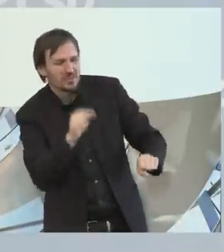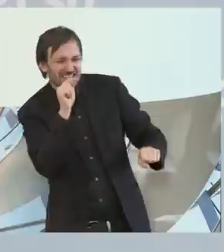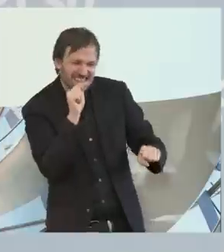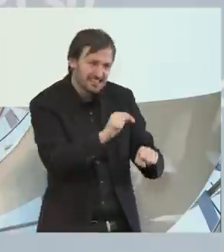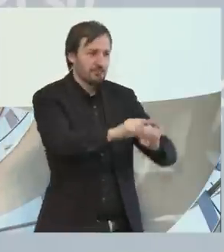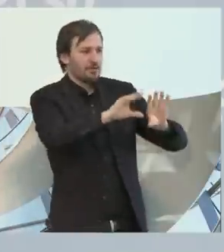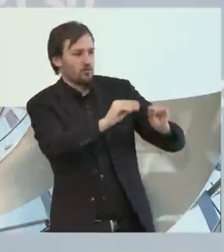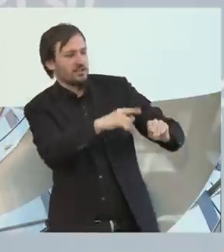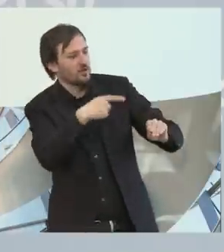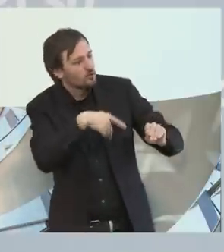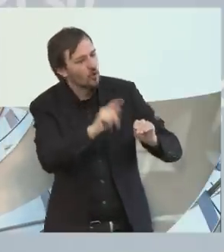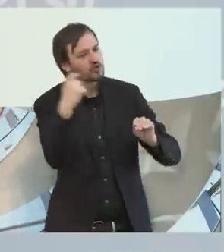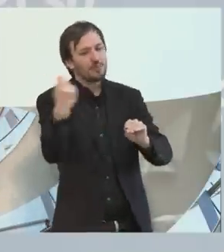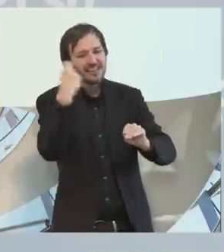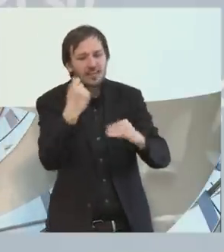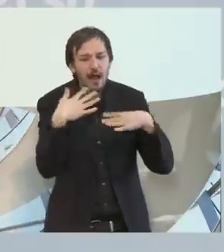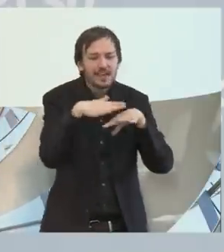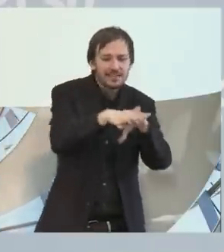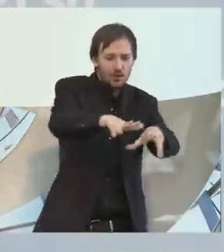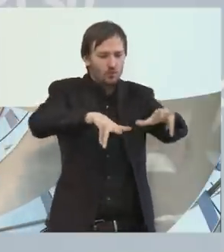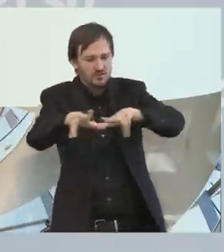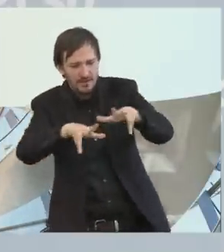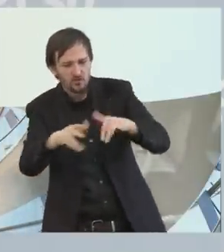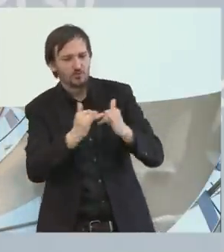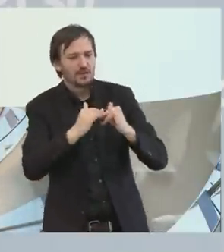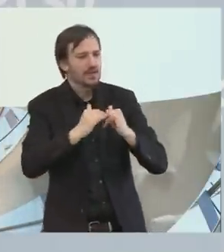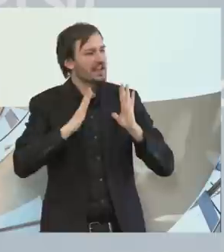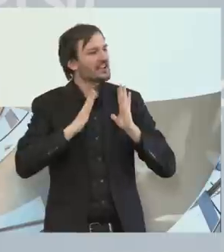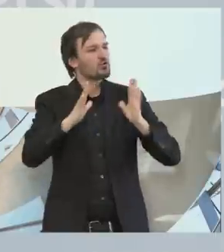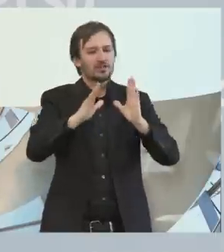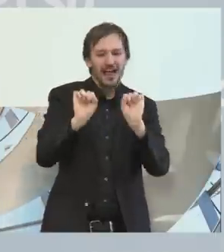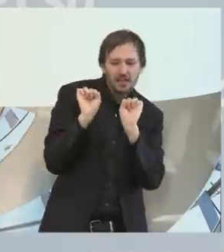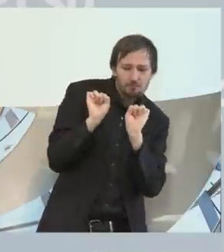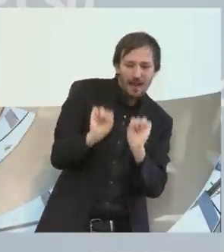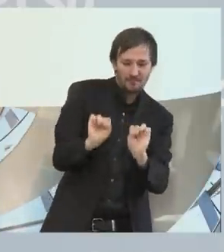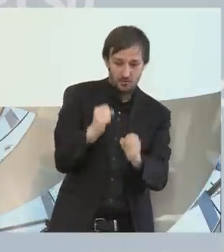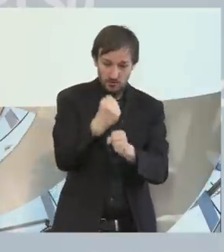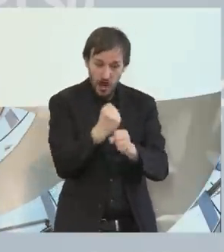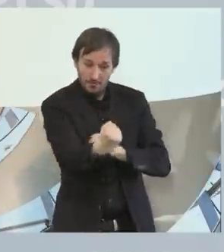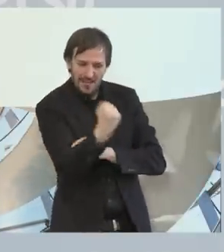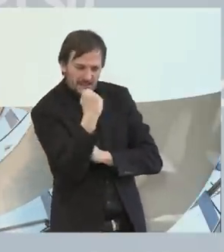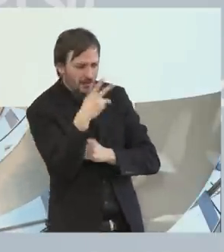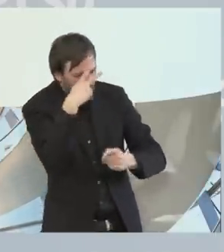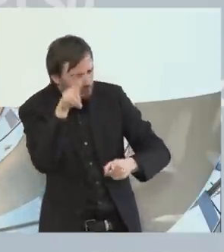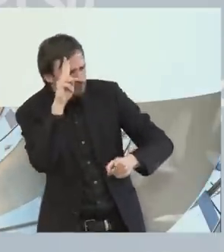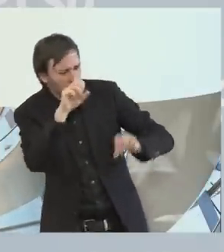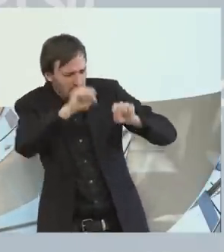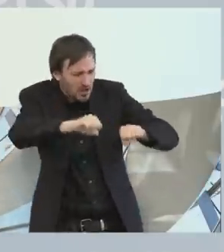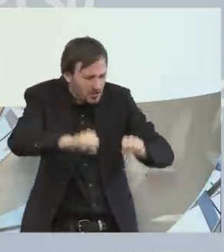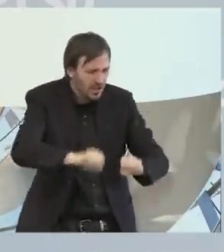betriebliches Eingliederungsmanagement, durch betriebliche Gesundheitsprävention, dass die Arbeitskraft, die Talente, Eigenschaften,